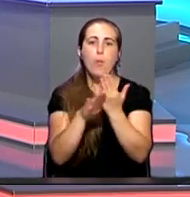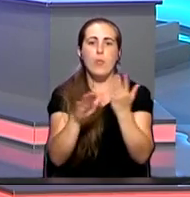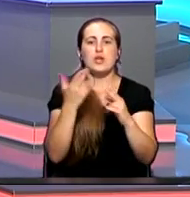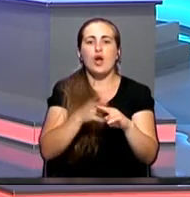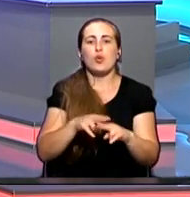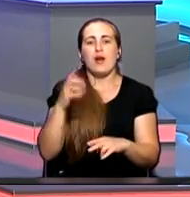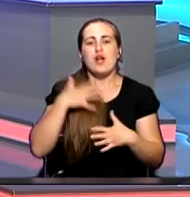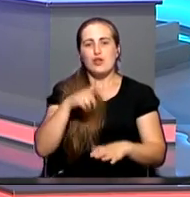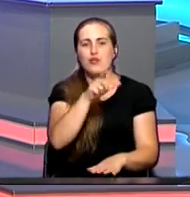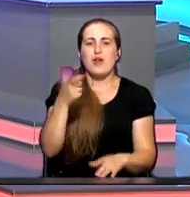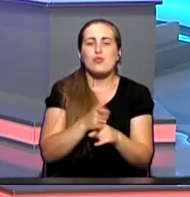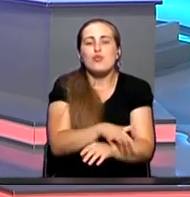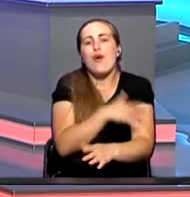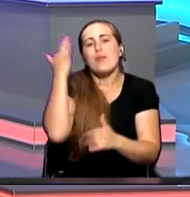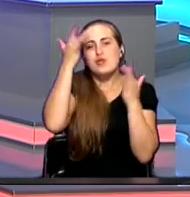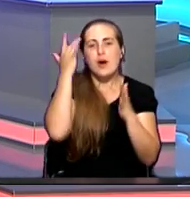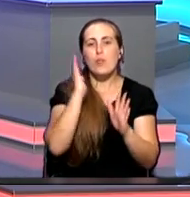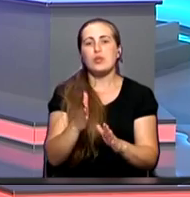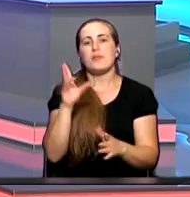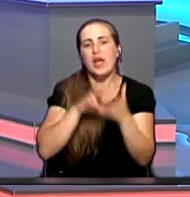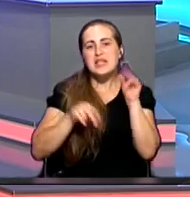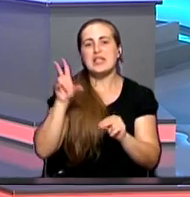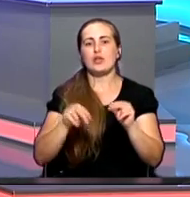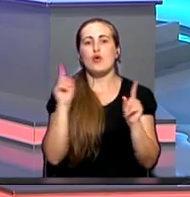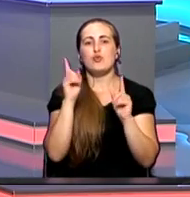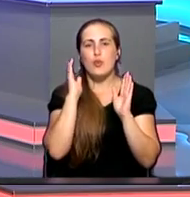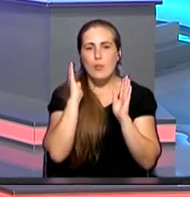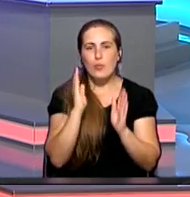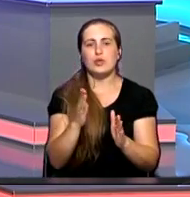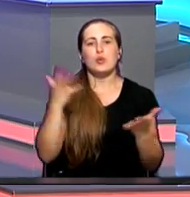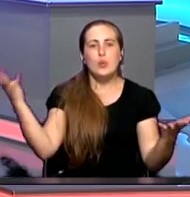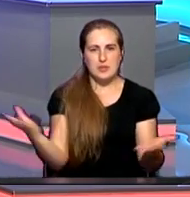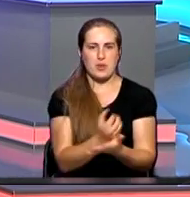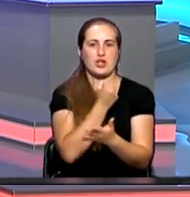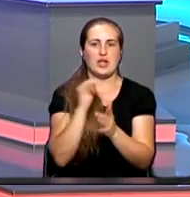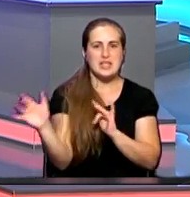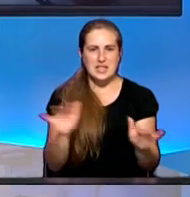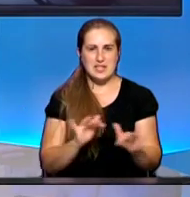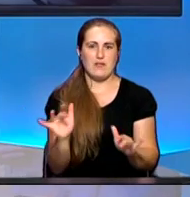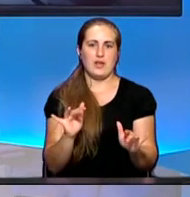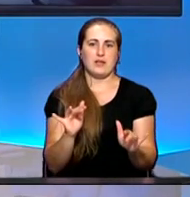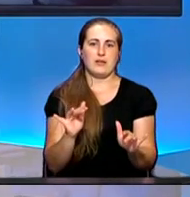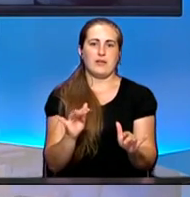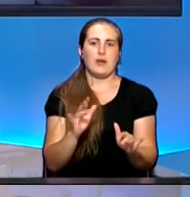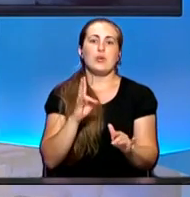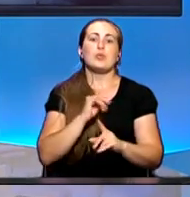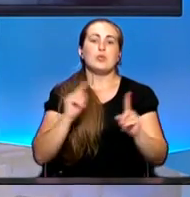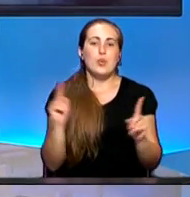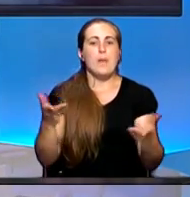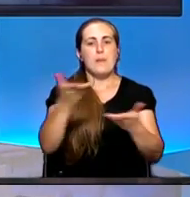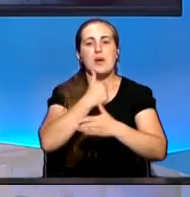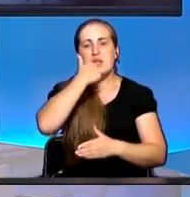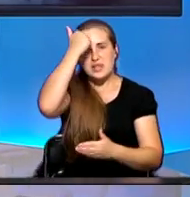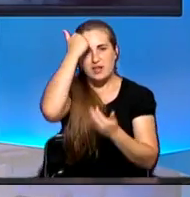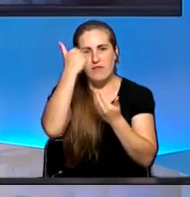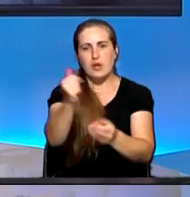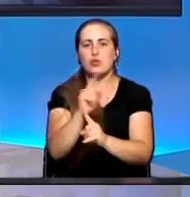крымчане так долго мечтали. И будем надеяться, что она будет успешно действовать. Ну что ж, мы благодарим